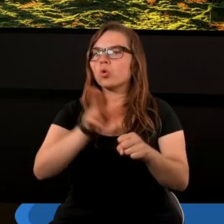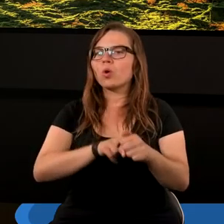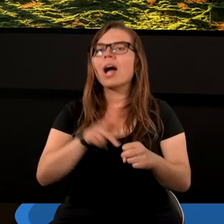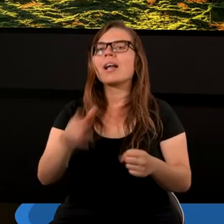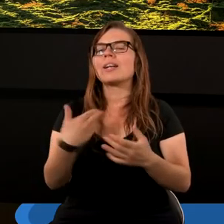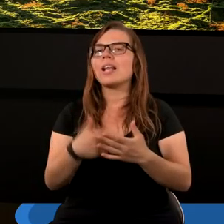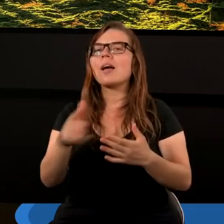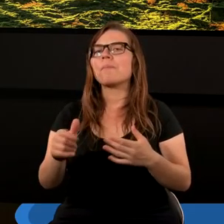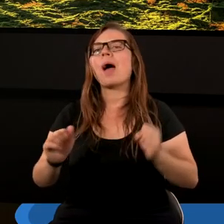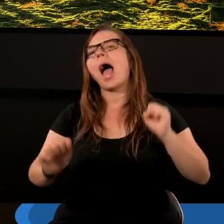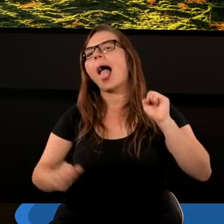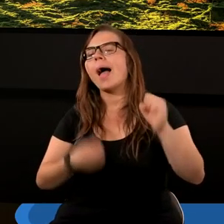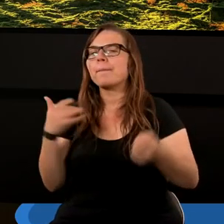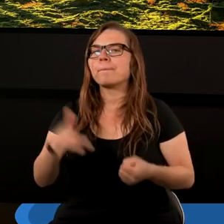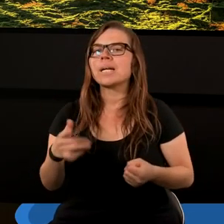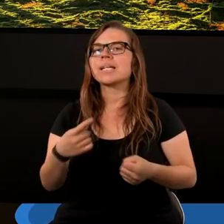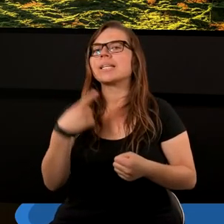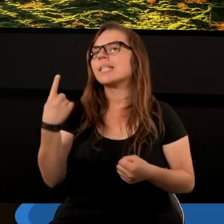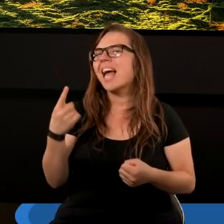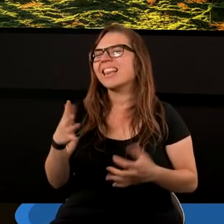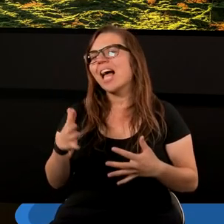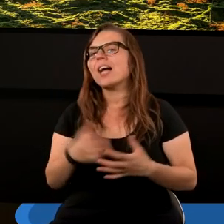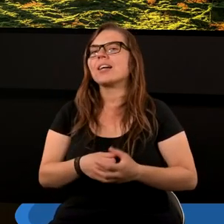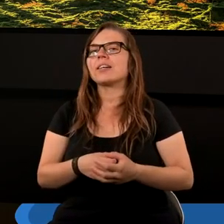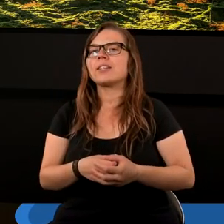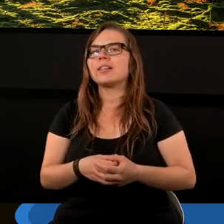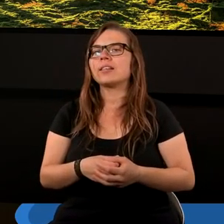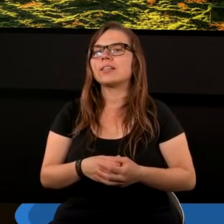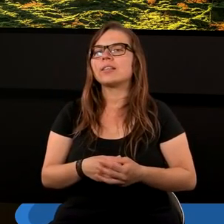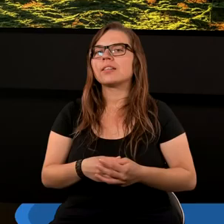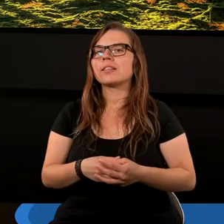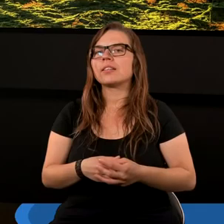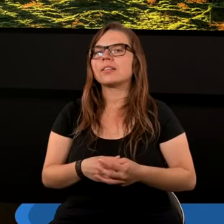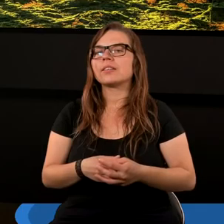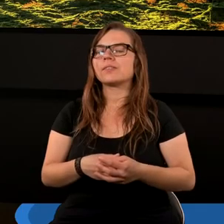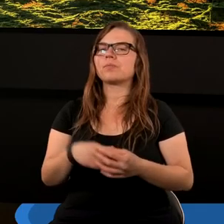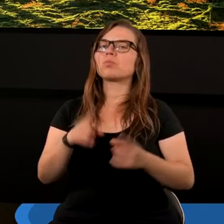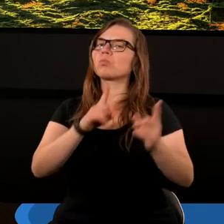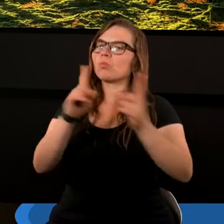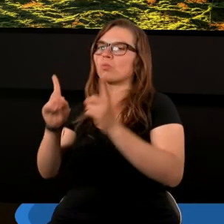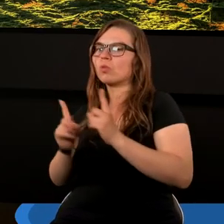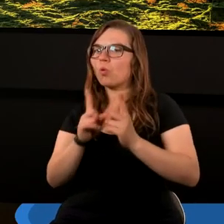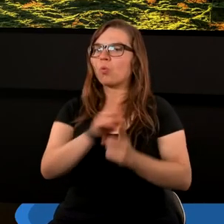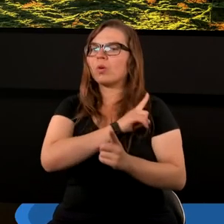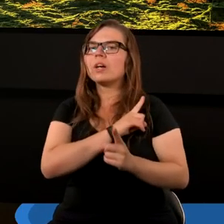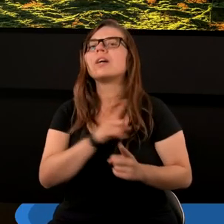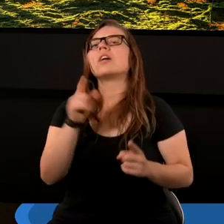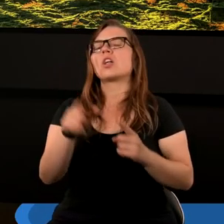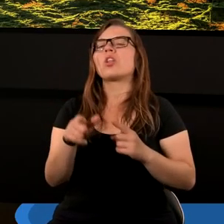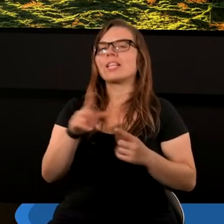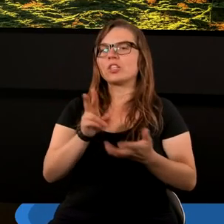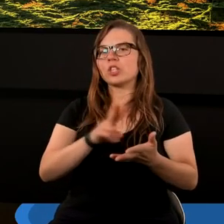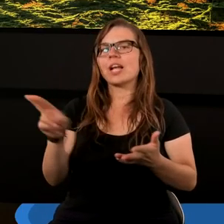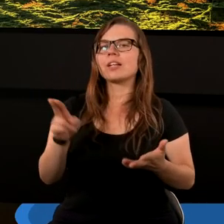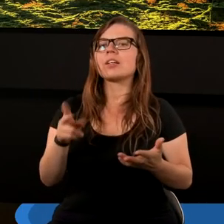dlatego, aby jednak ustrzec się od dwóch